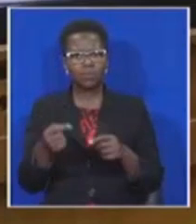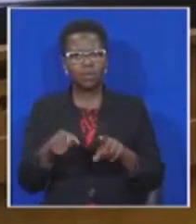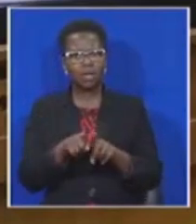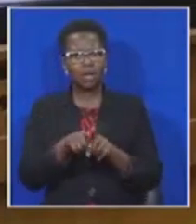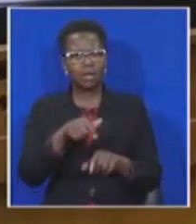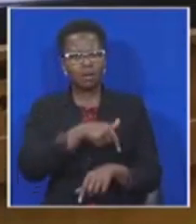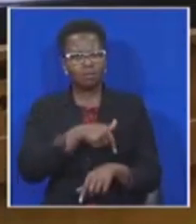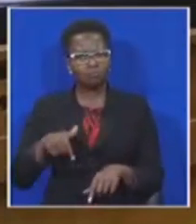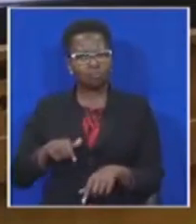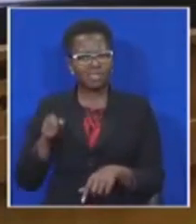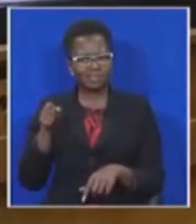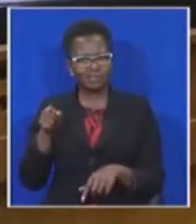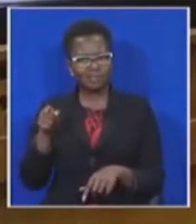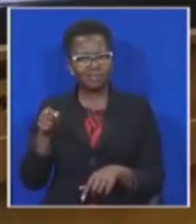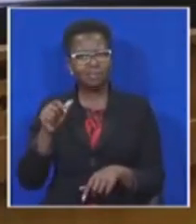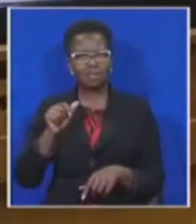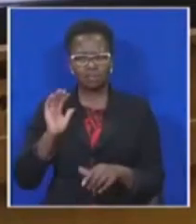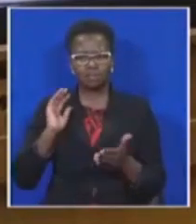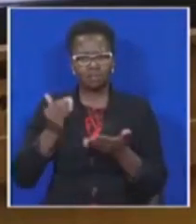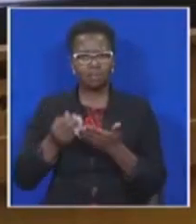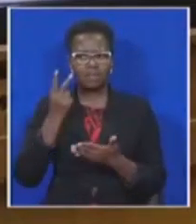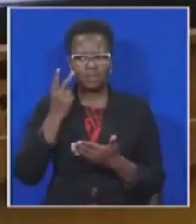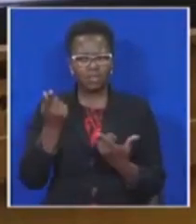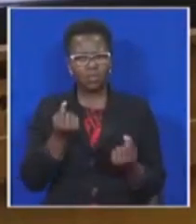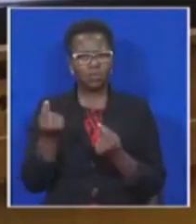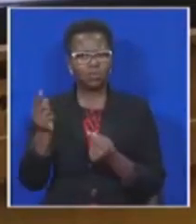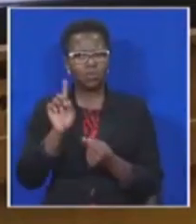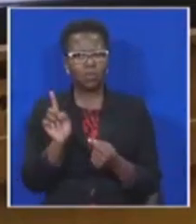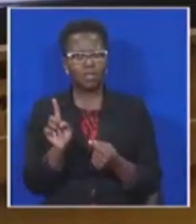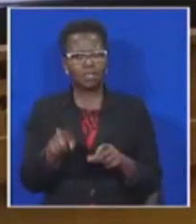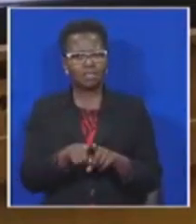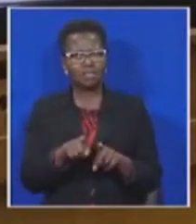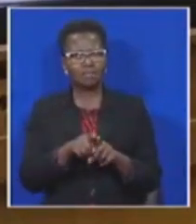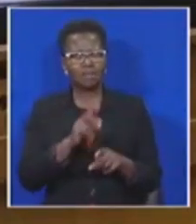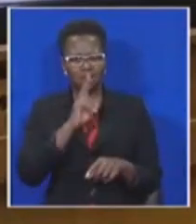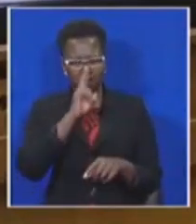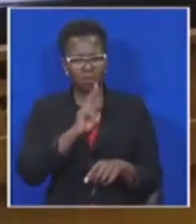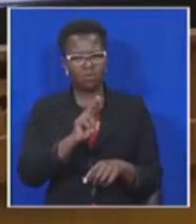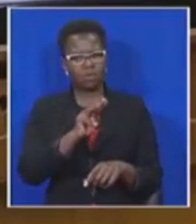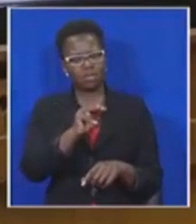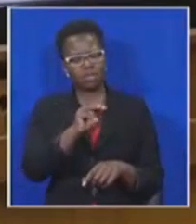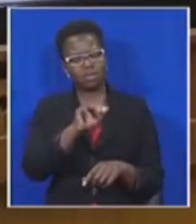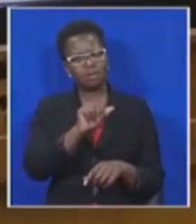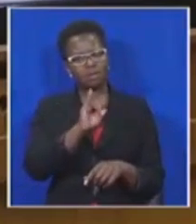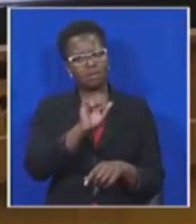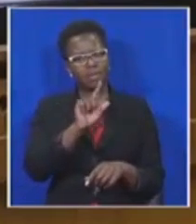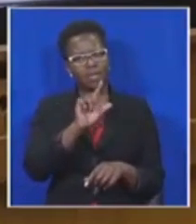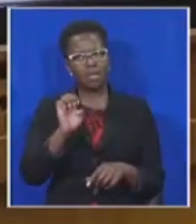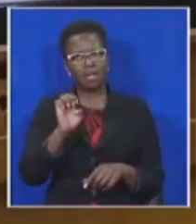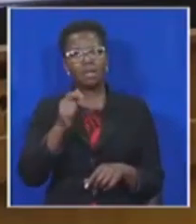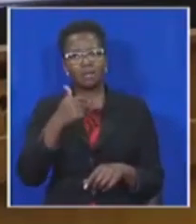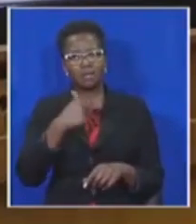En vir die achtbare mahele adjunkspeker wille mens sê dis tyd dat die lede van die ANC op die